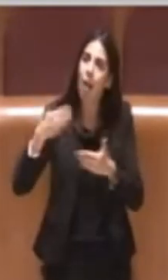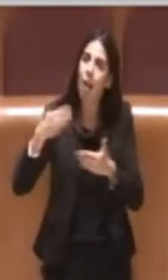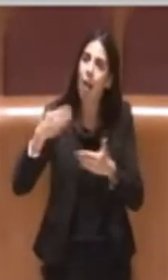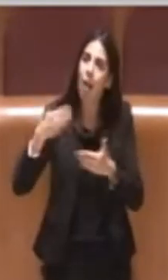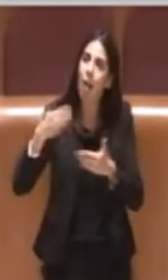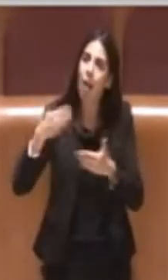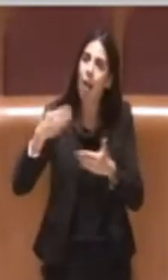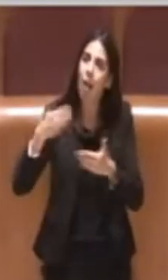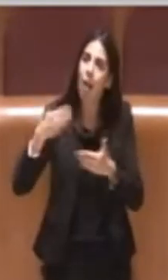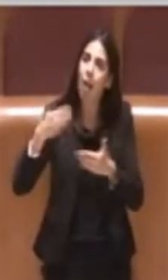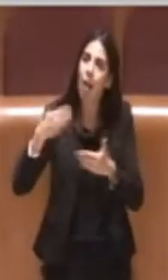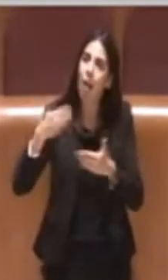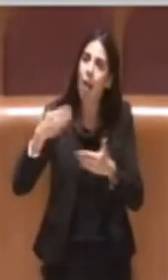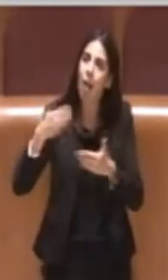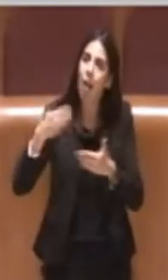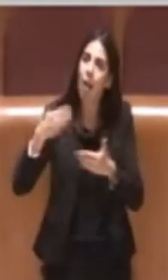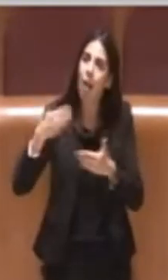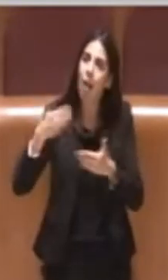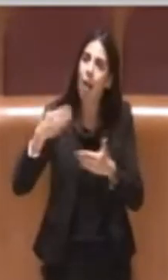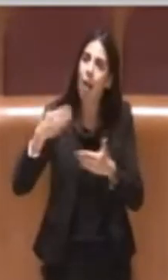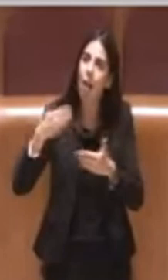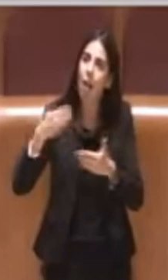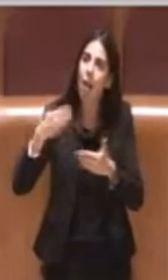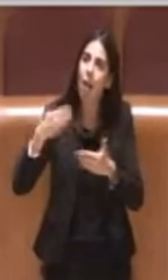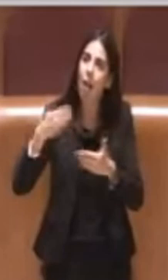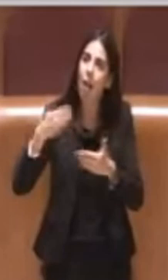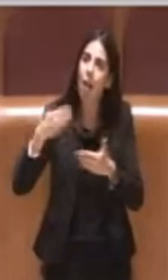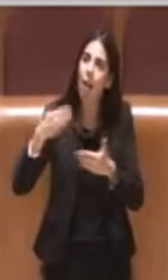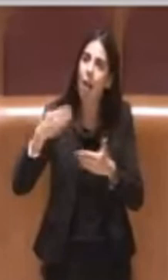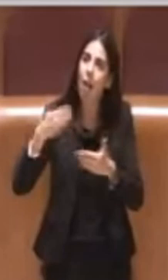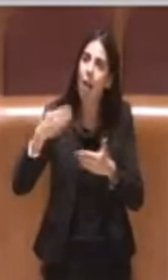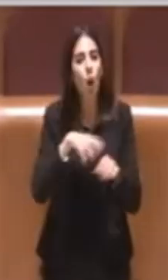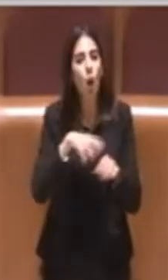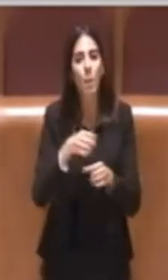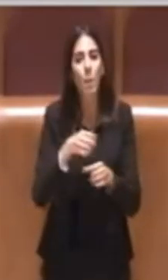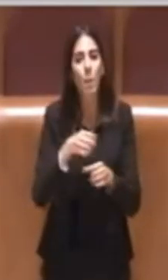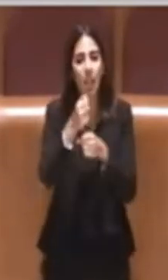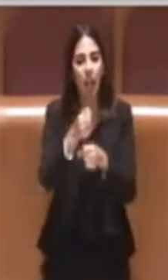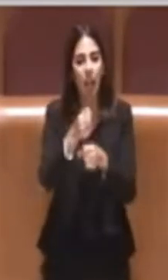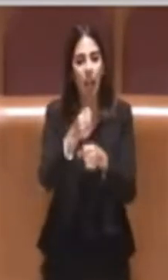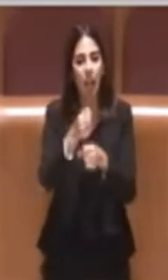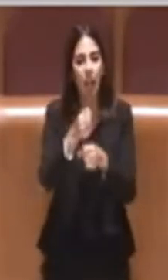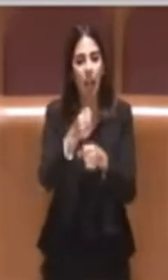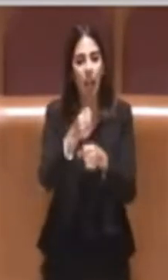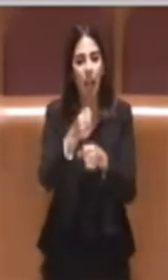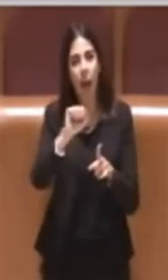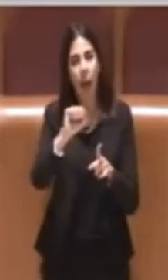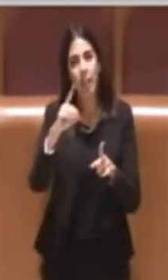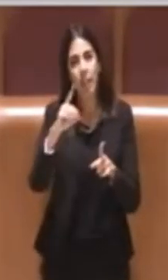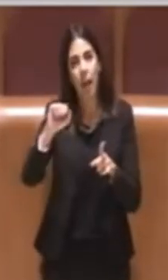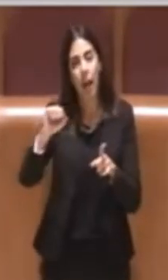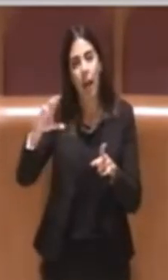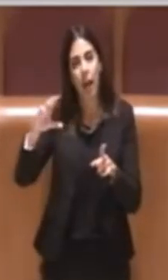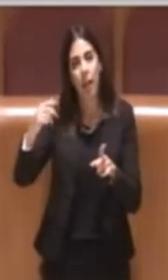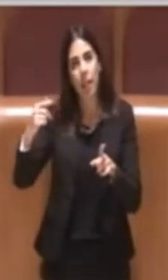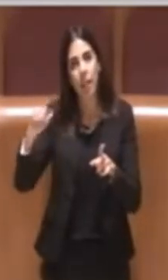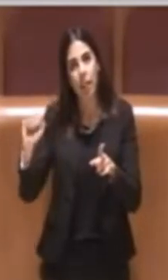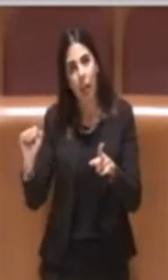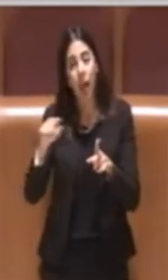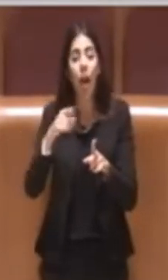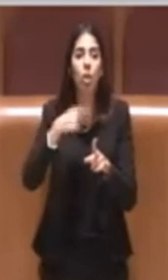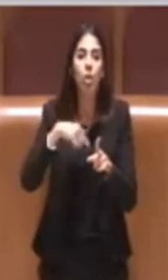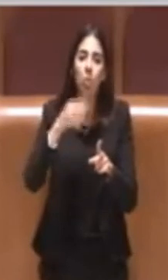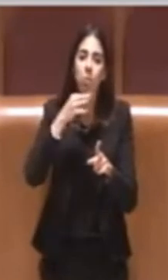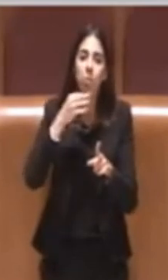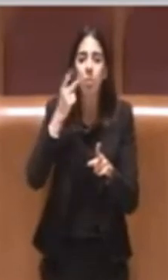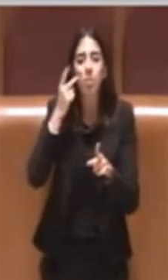spesso arrivano anche alla nomina di un commissario ad acta. Noi spesso già abbiamo visto casi di questo genere in cui